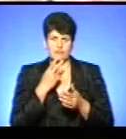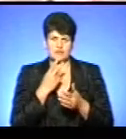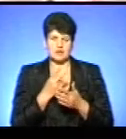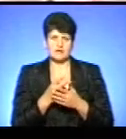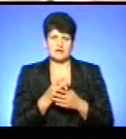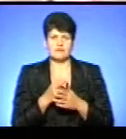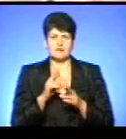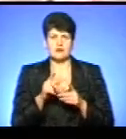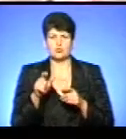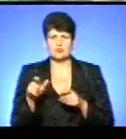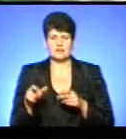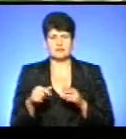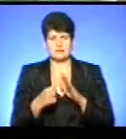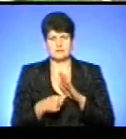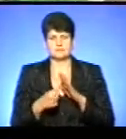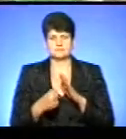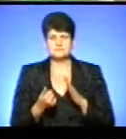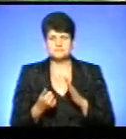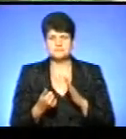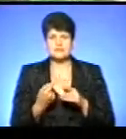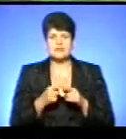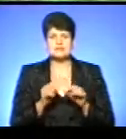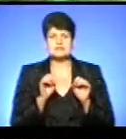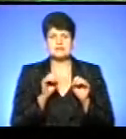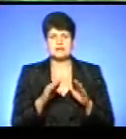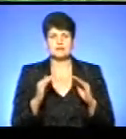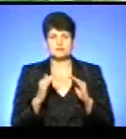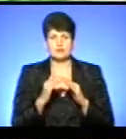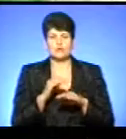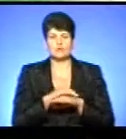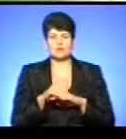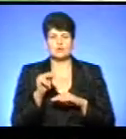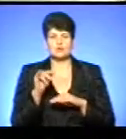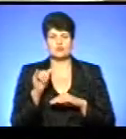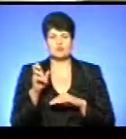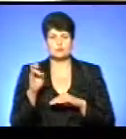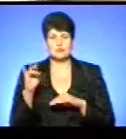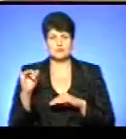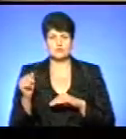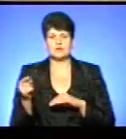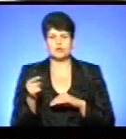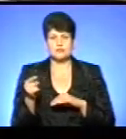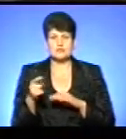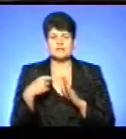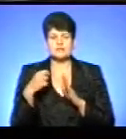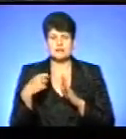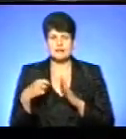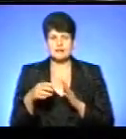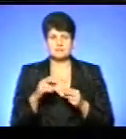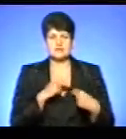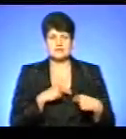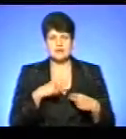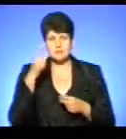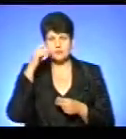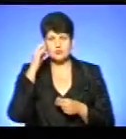особа безпостійного місця проживання. Це закинута будівля на вулиці Чубинського у Тернополі. Кадри зняті працівниками